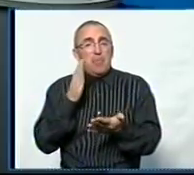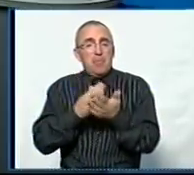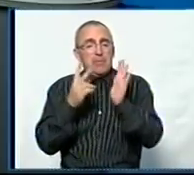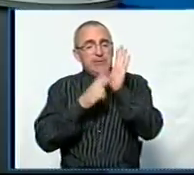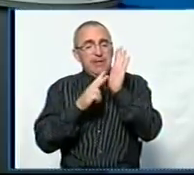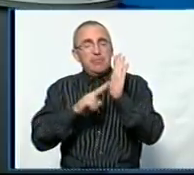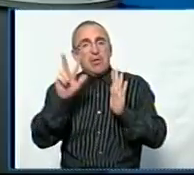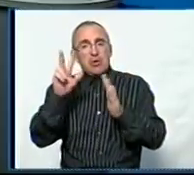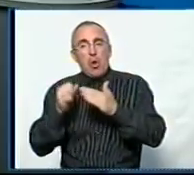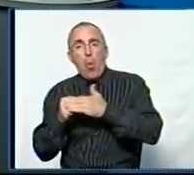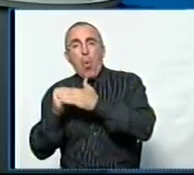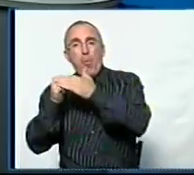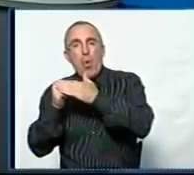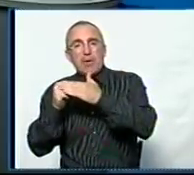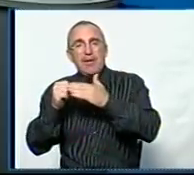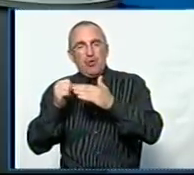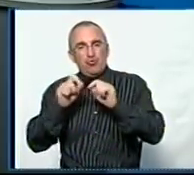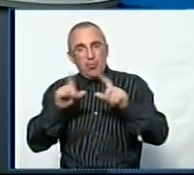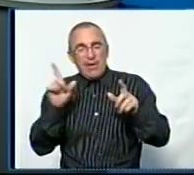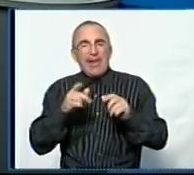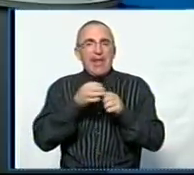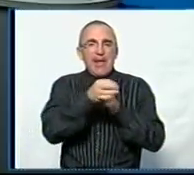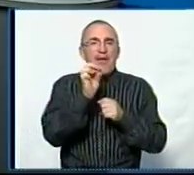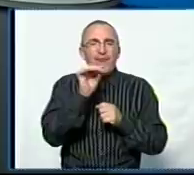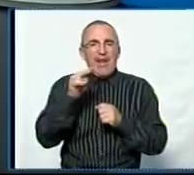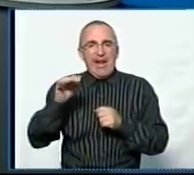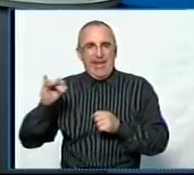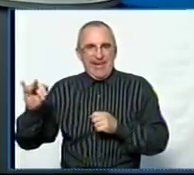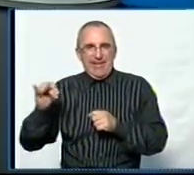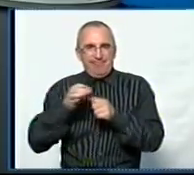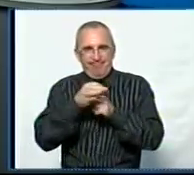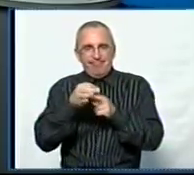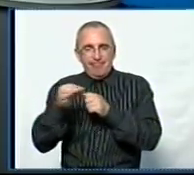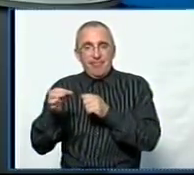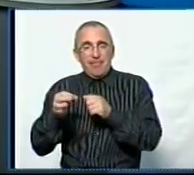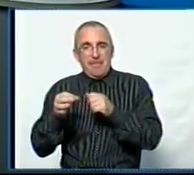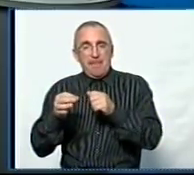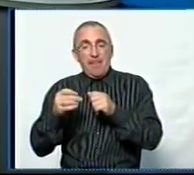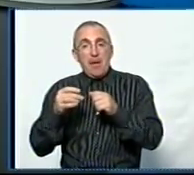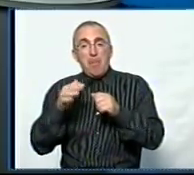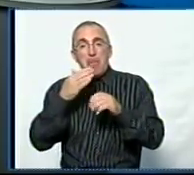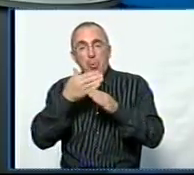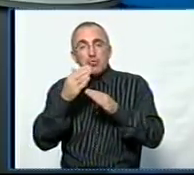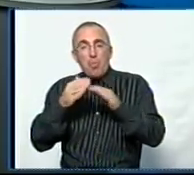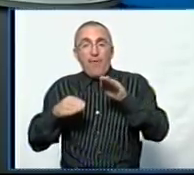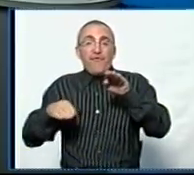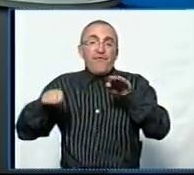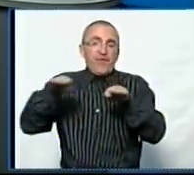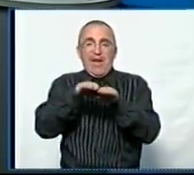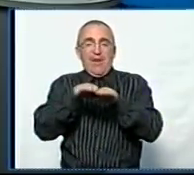73 опорні школи і 187 філій. І ця система, вона поступово вирівнює ситуацію.